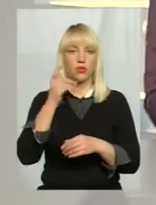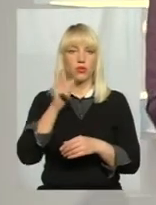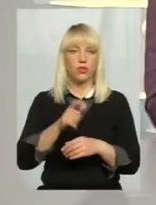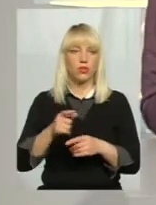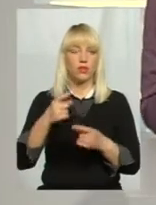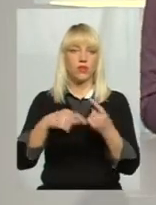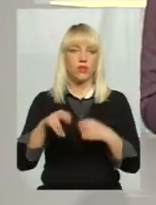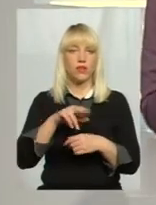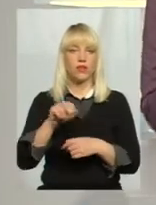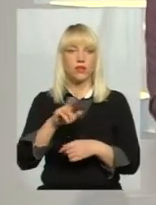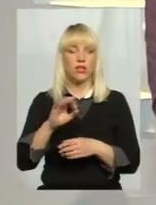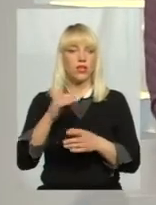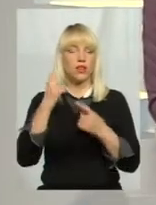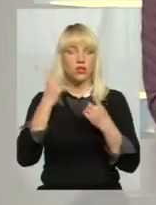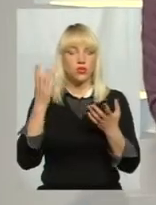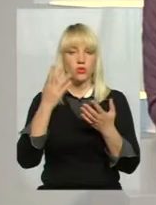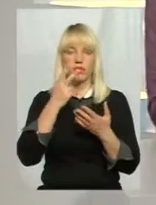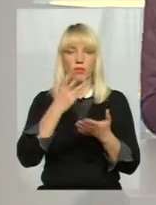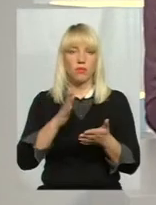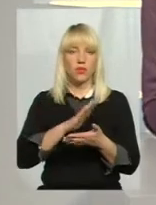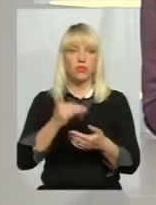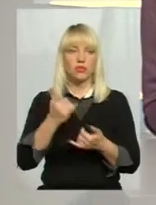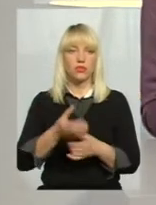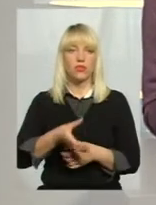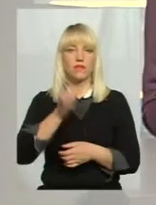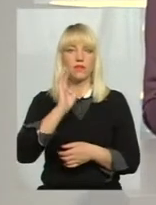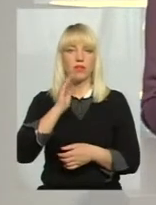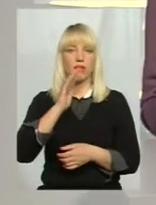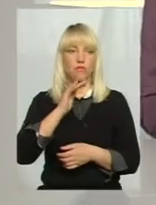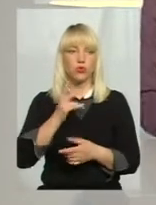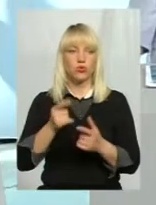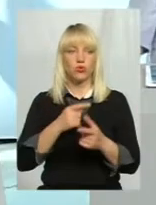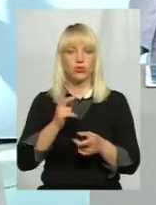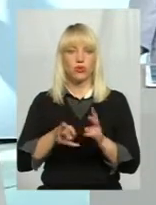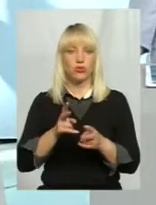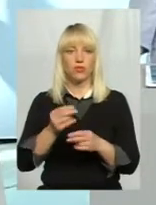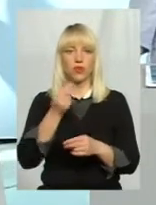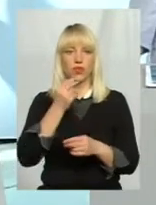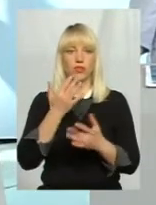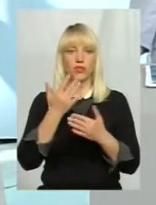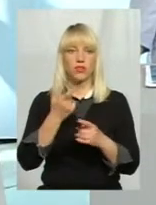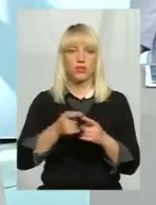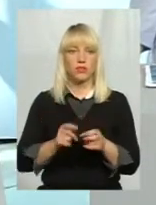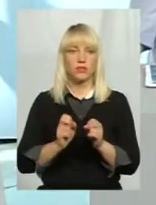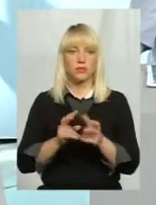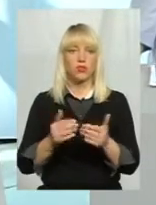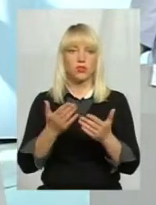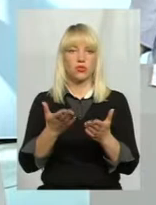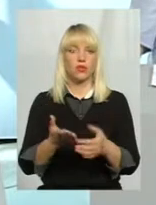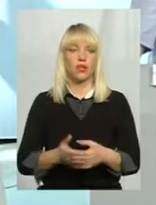там не чула, не бачила, не читала, і от сьогодні в день випила воду, чи приготувала їжу. Наскільки це для неї ризиковано чи небезпечно?